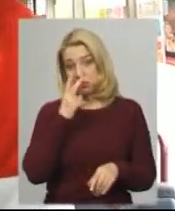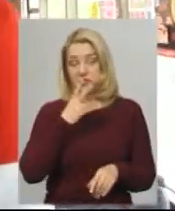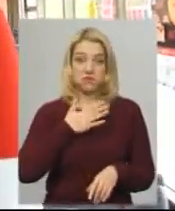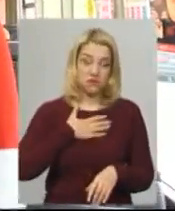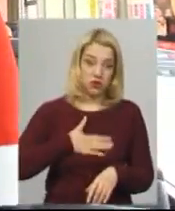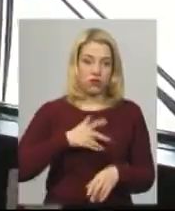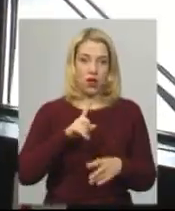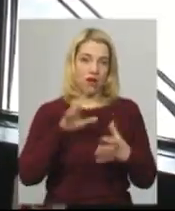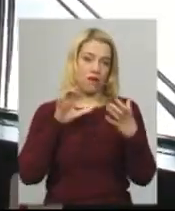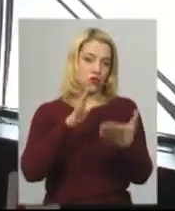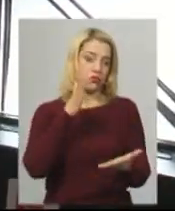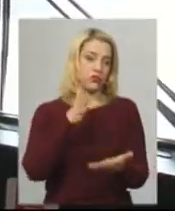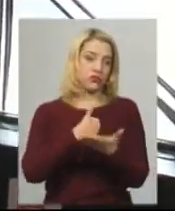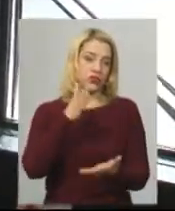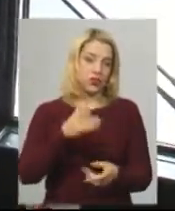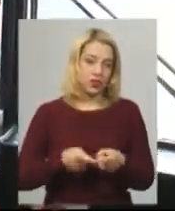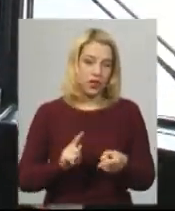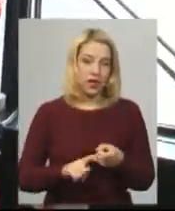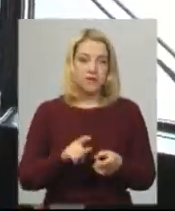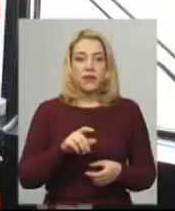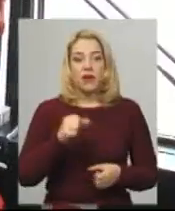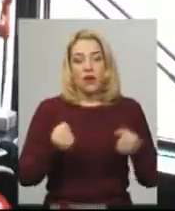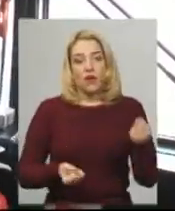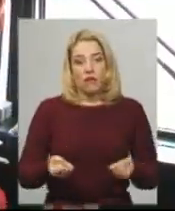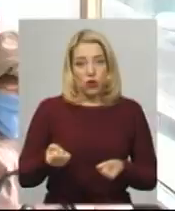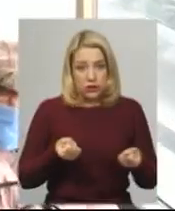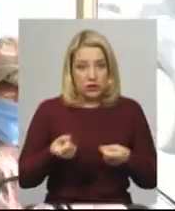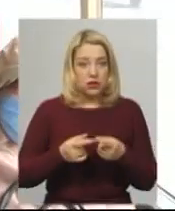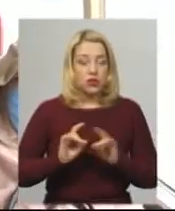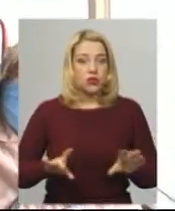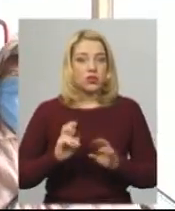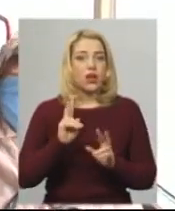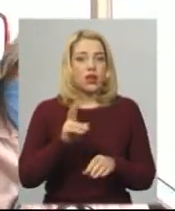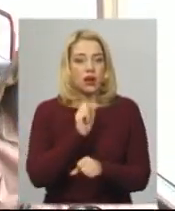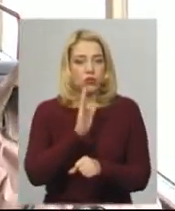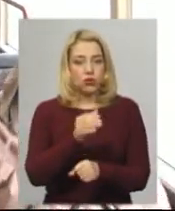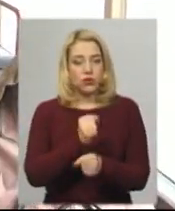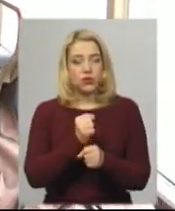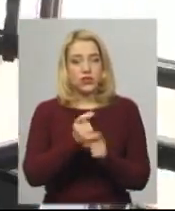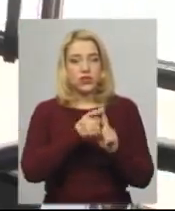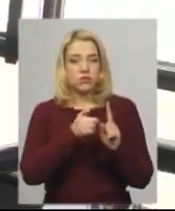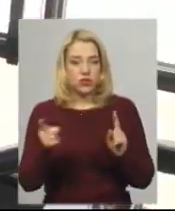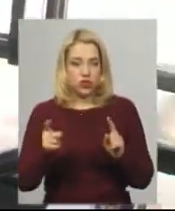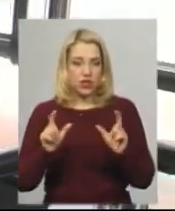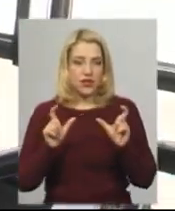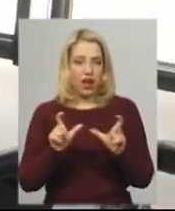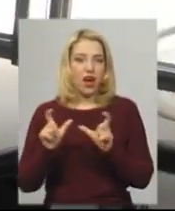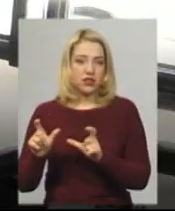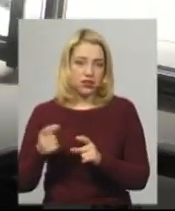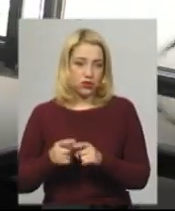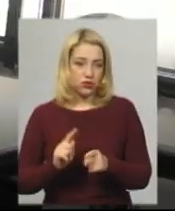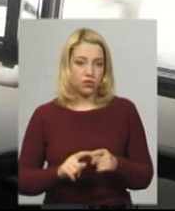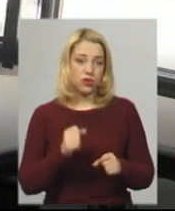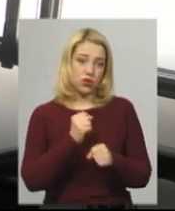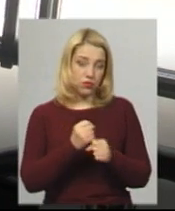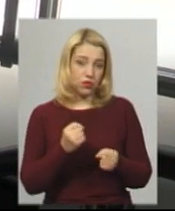випустили автобуси. Водій автобусу 22-го маршруту Олександр Гулка розповідає, як працюватимуть під час карантину. Робота, звичайно,